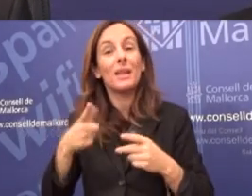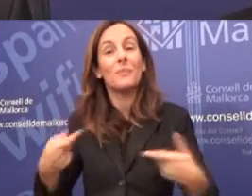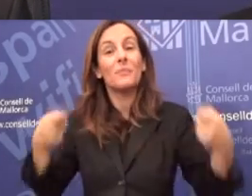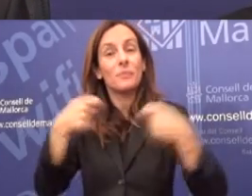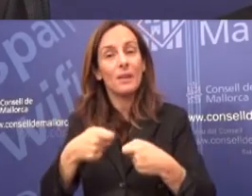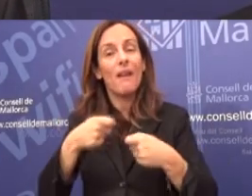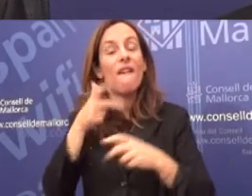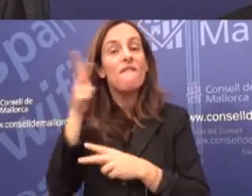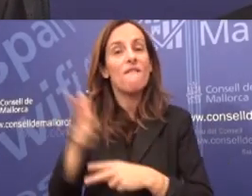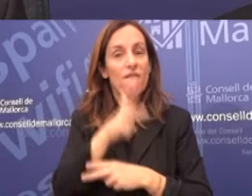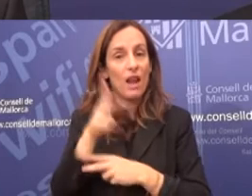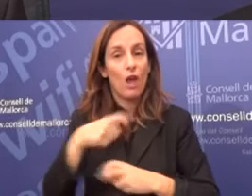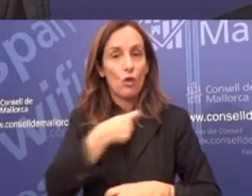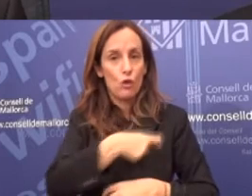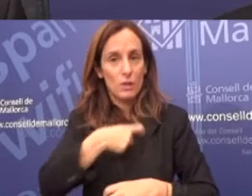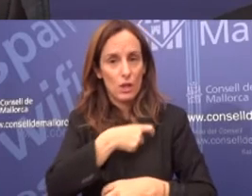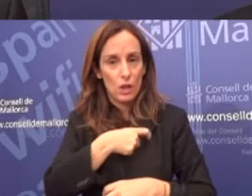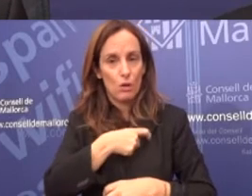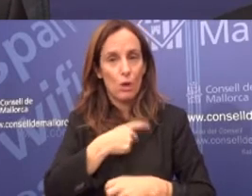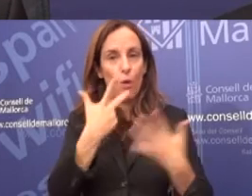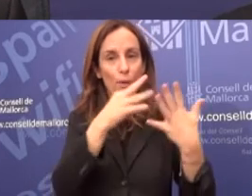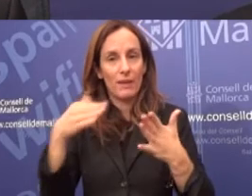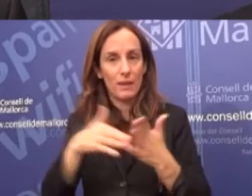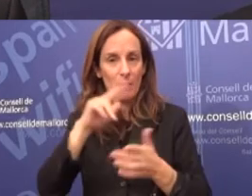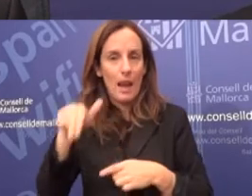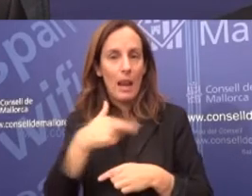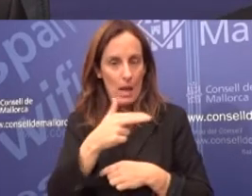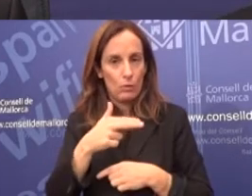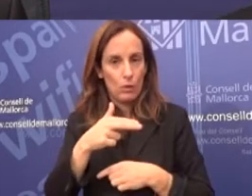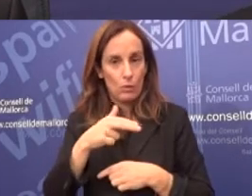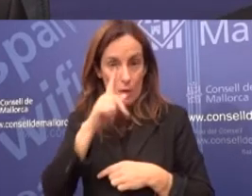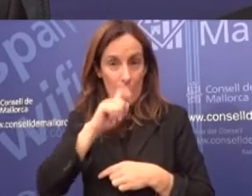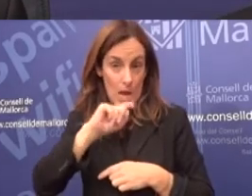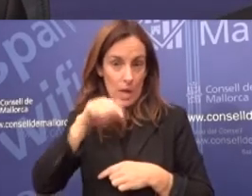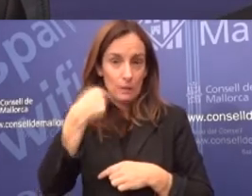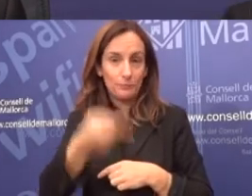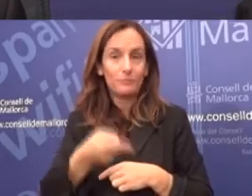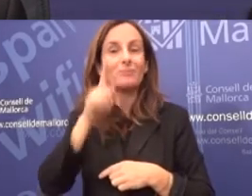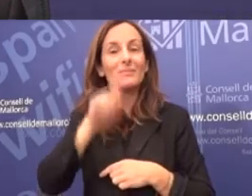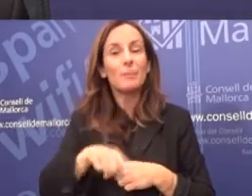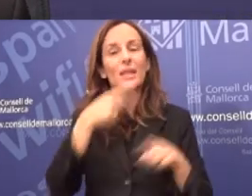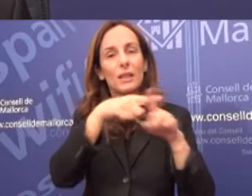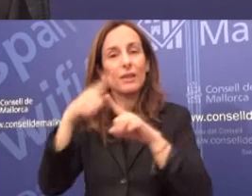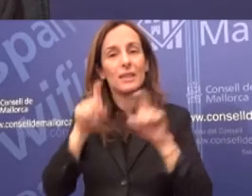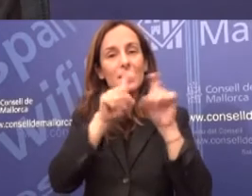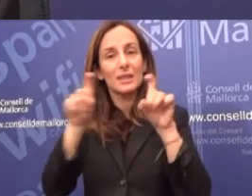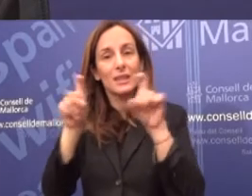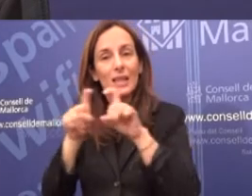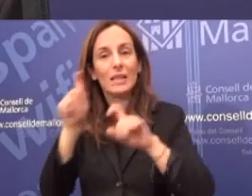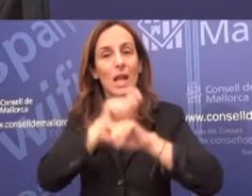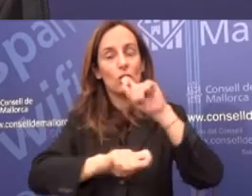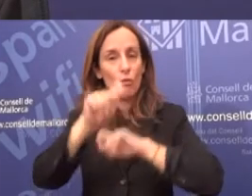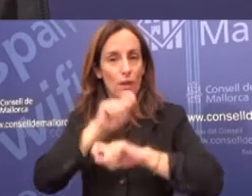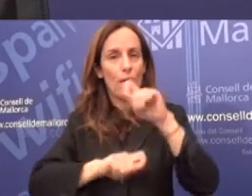Balea Filcomissió amb 80.000 euros, que també tenim previst per 2015. Se mantenen aportacions a